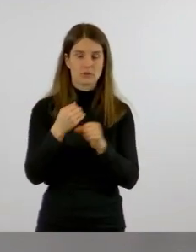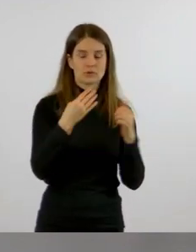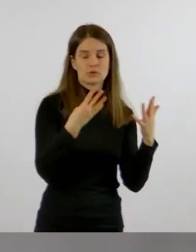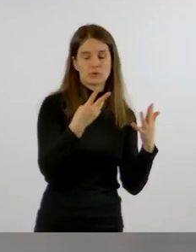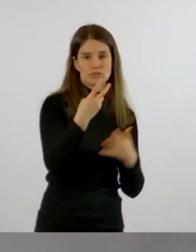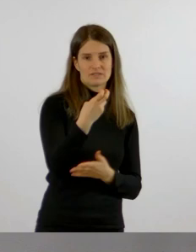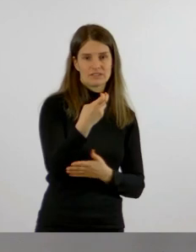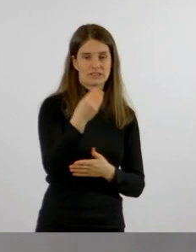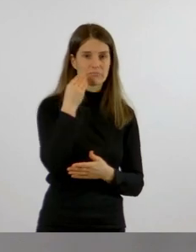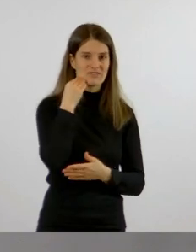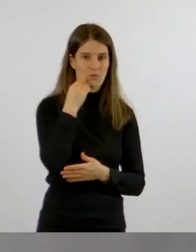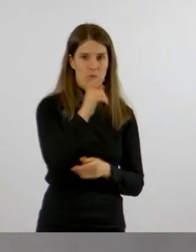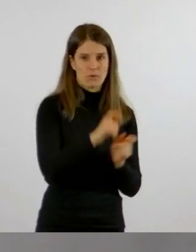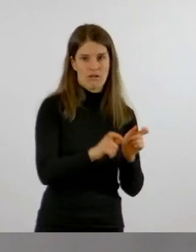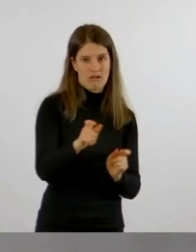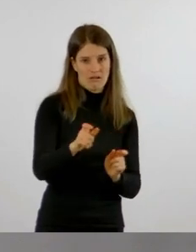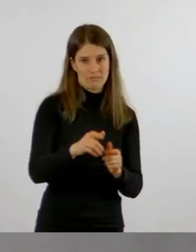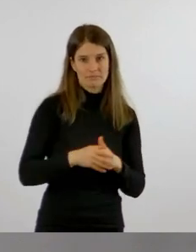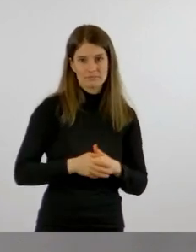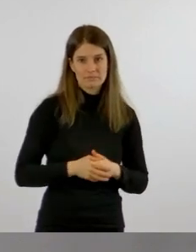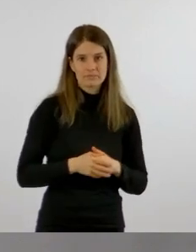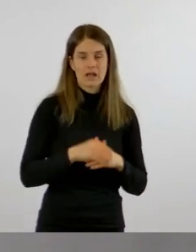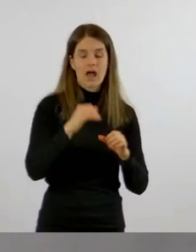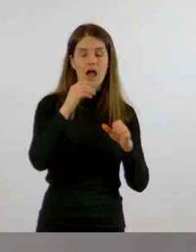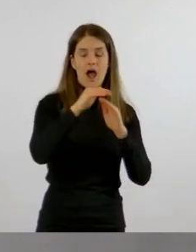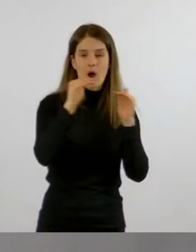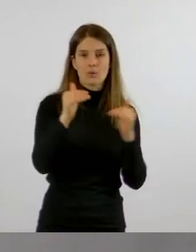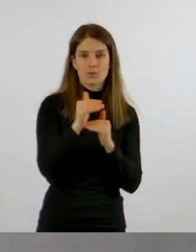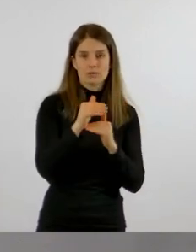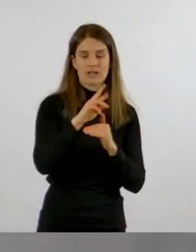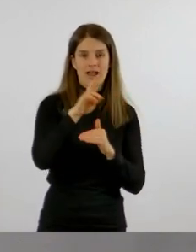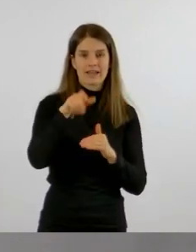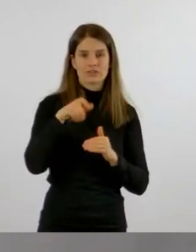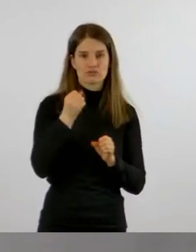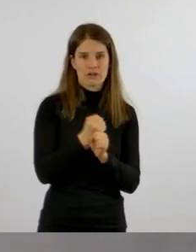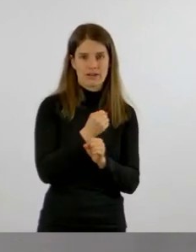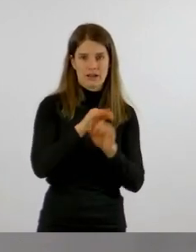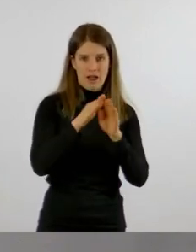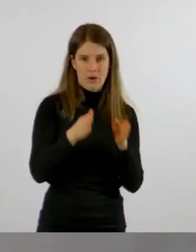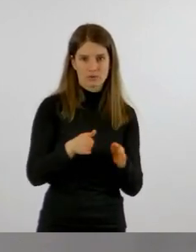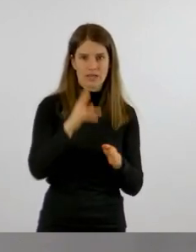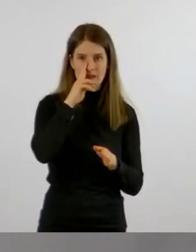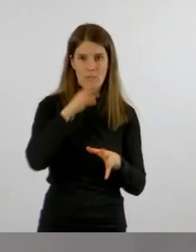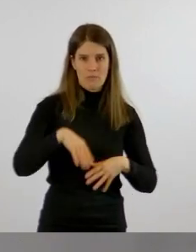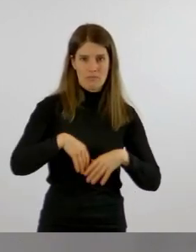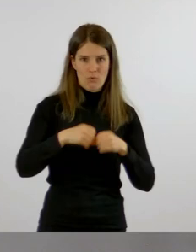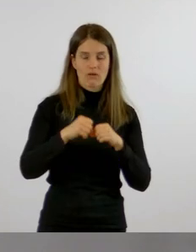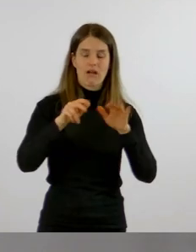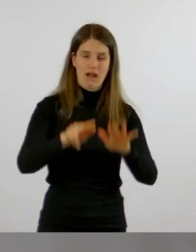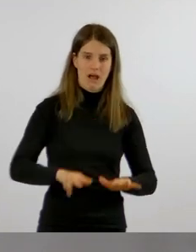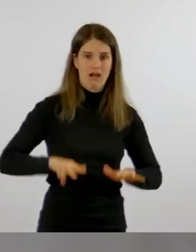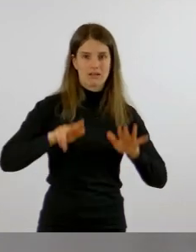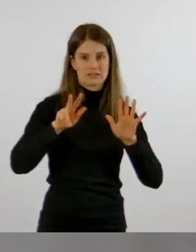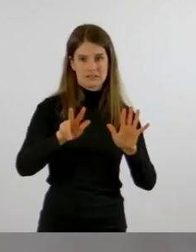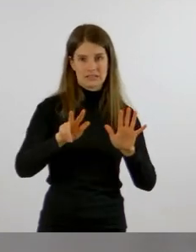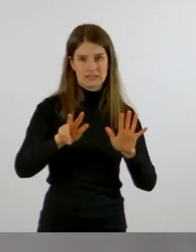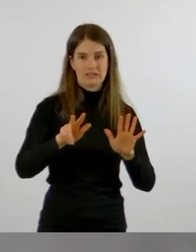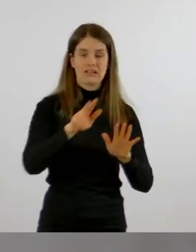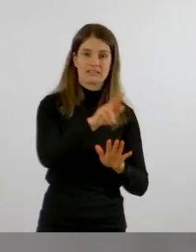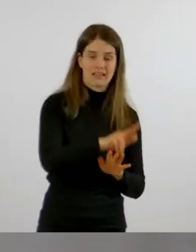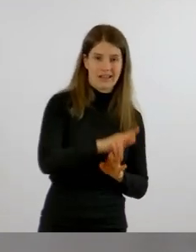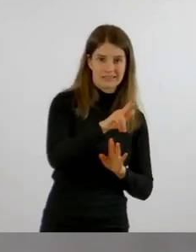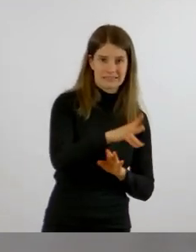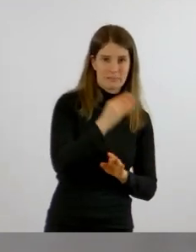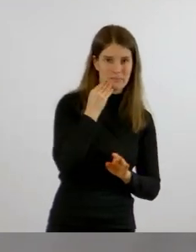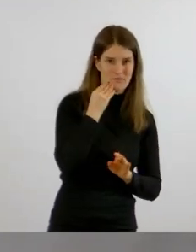sind betroffen. Im August-Rheinstein-Haus in Naumburg haben wir 18 nachgewiesene Infektionsfälle, 13 Bewohner.